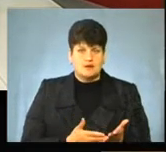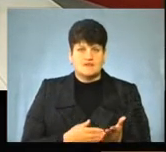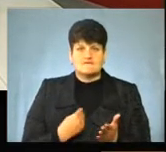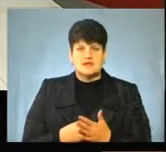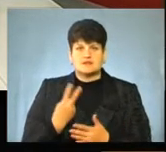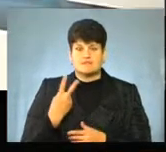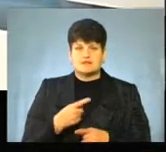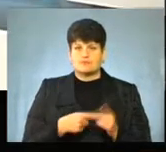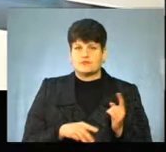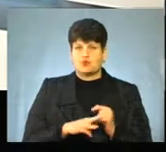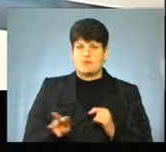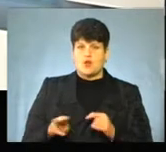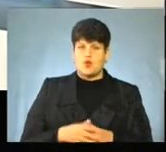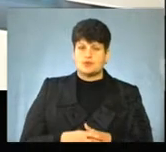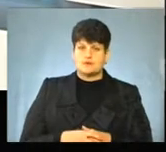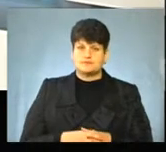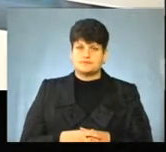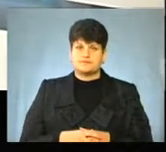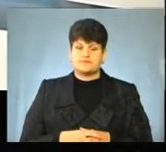Вартість – 2,5 мільйони.